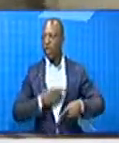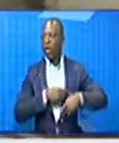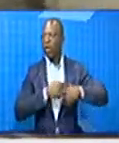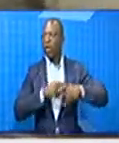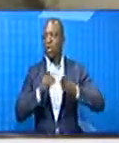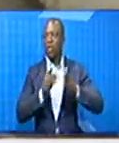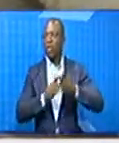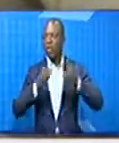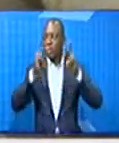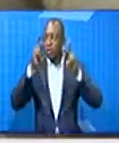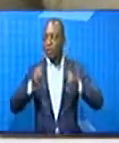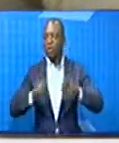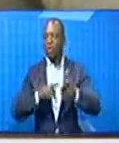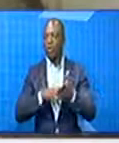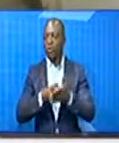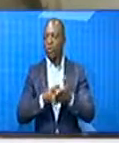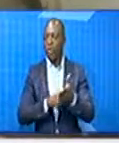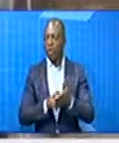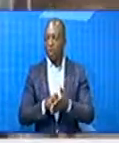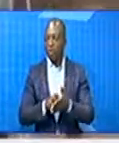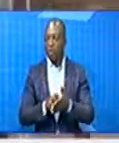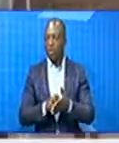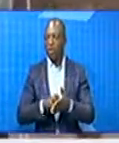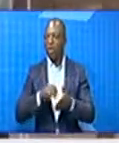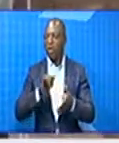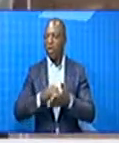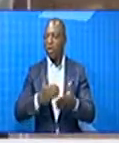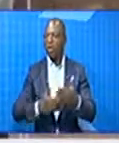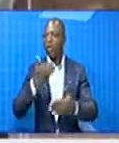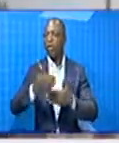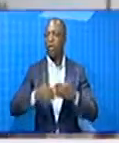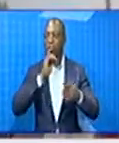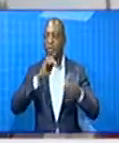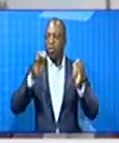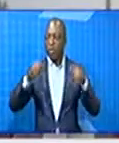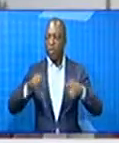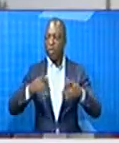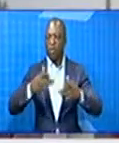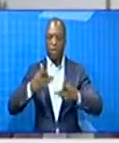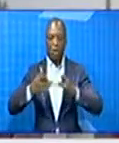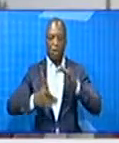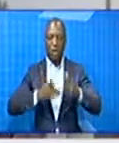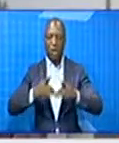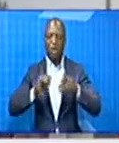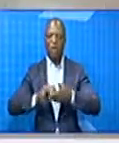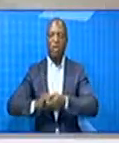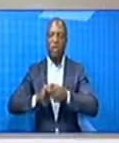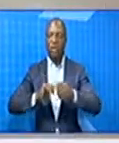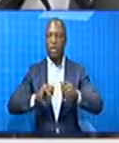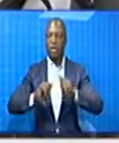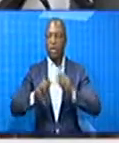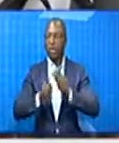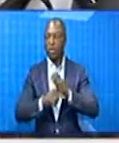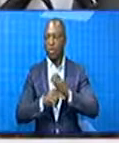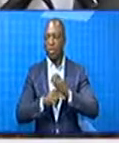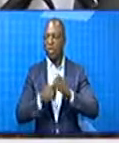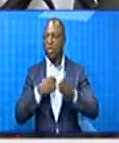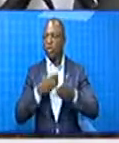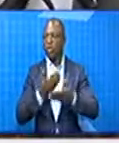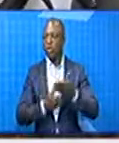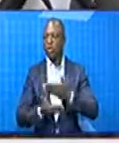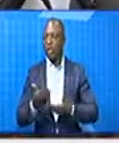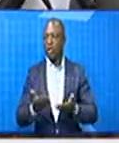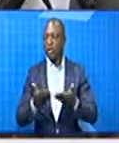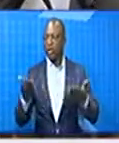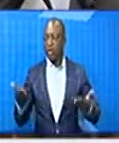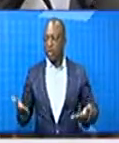de ces personnes vulnérables. Ces avancées ont été possibles grâce à une synergie d'action. Je voudrais ici